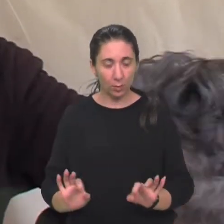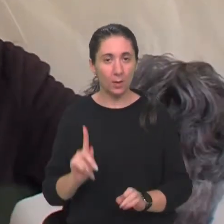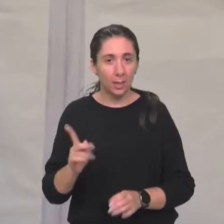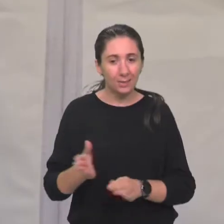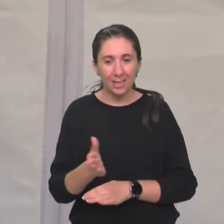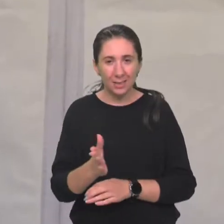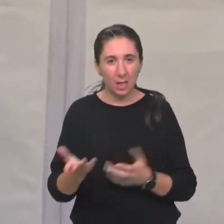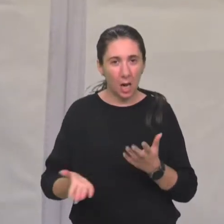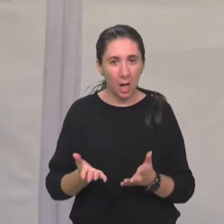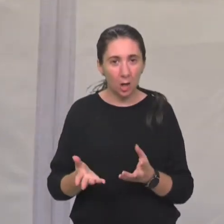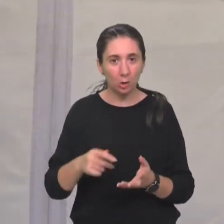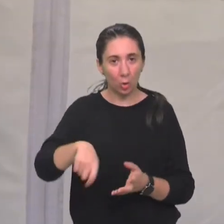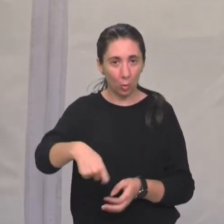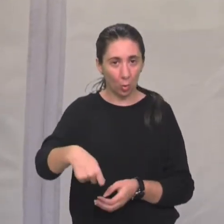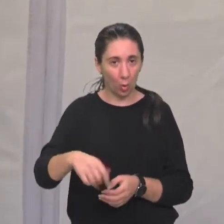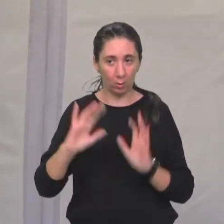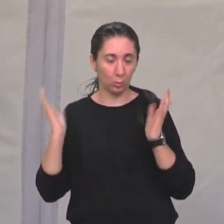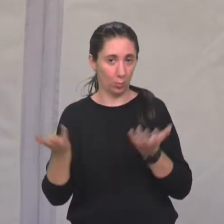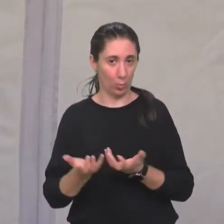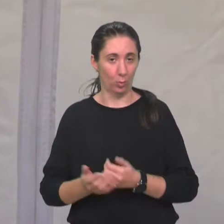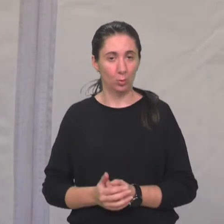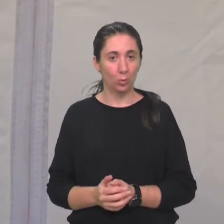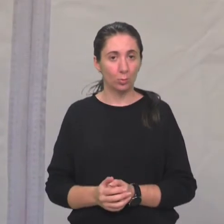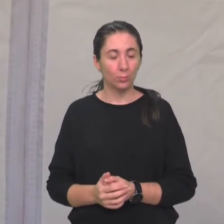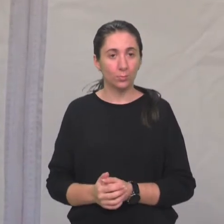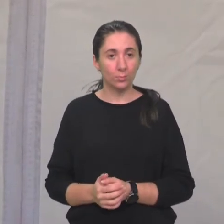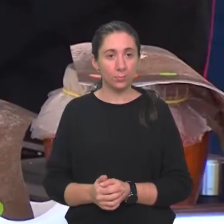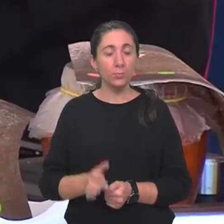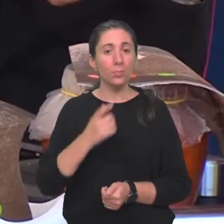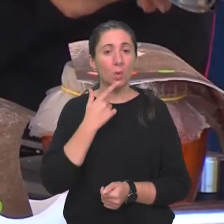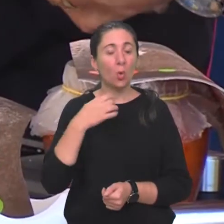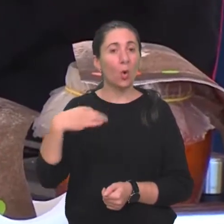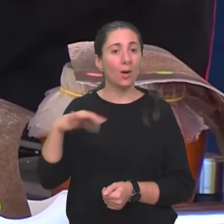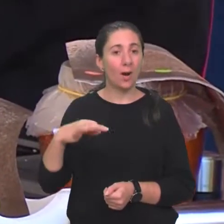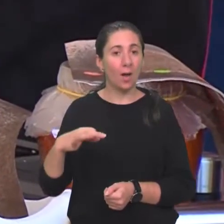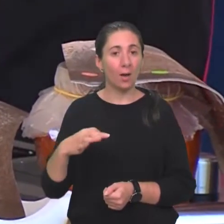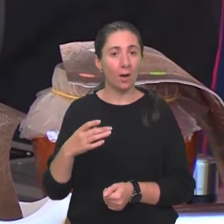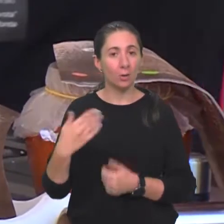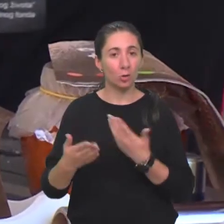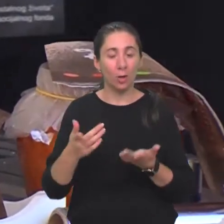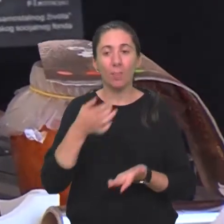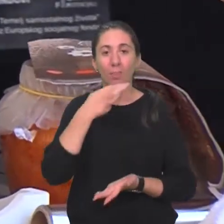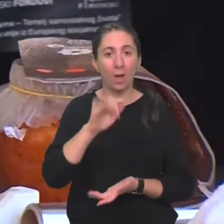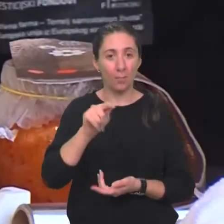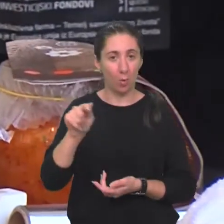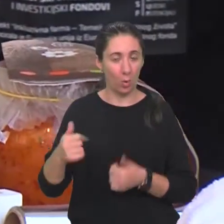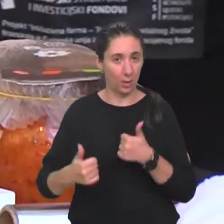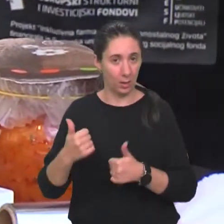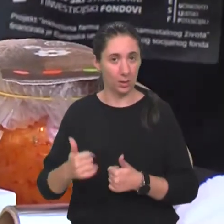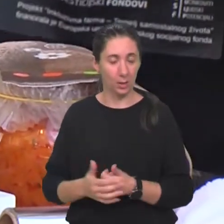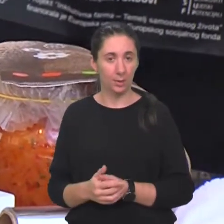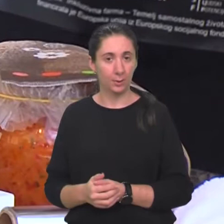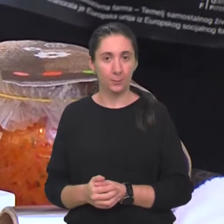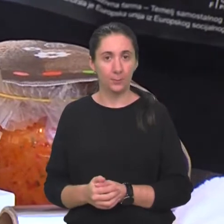snalaženje u kuharskom prostoru. Koje nagrade očekuju najbolje natjecatelji?